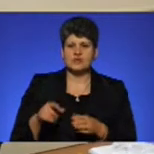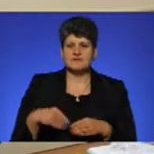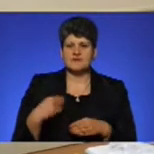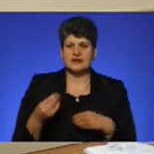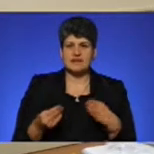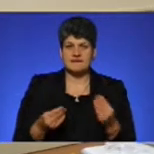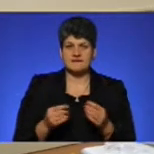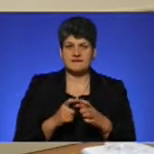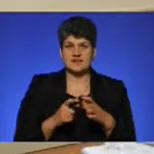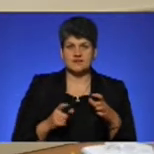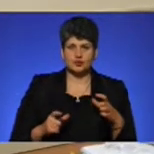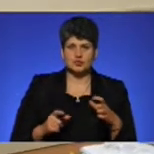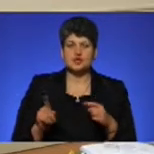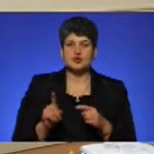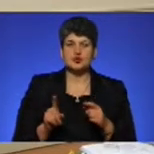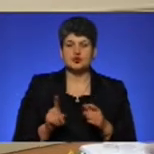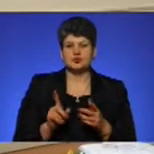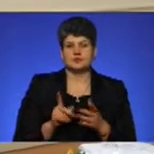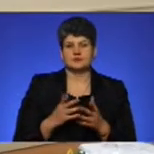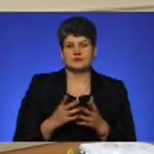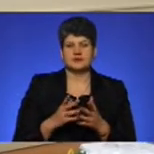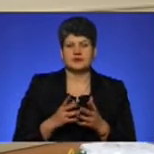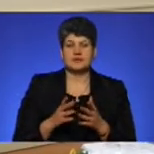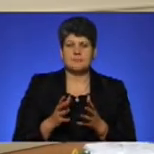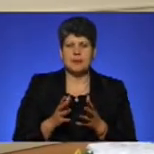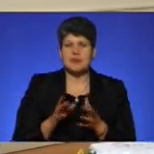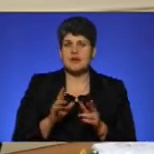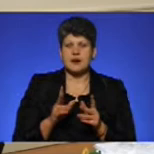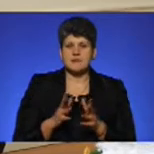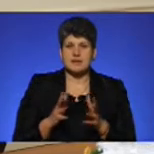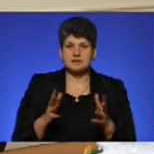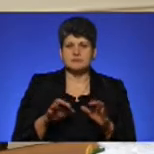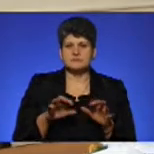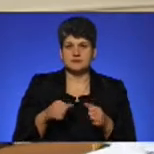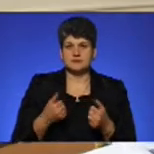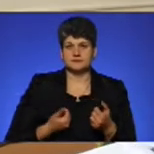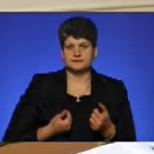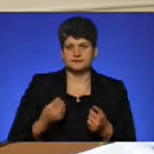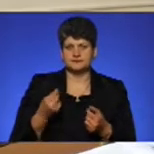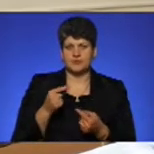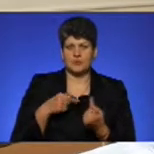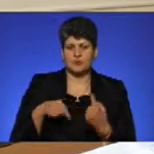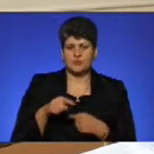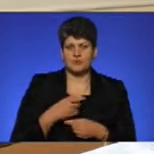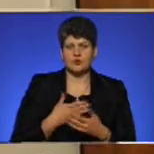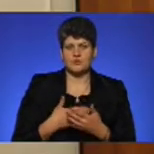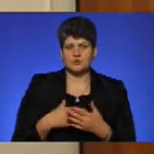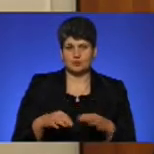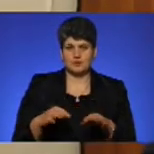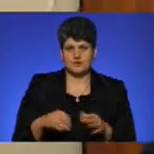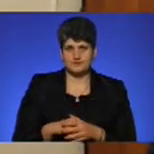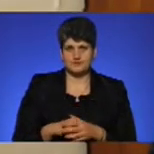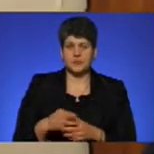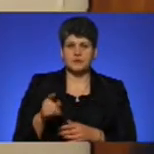квиточки, і щоб як мінь максимум, точніше, вилучити готівку з обігу в громадському пазирському транспорту. Ми